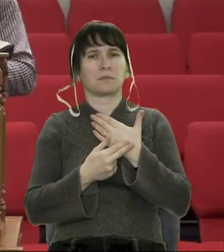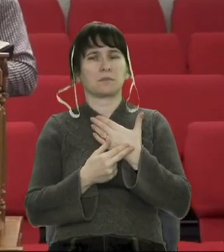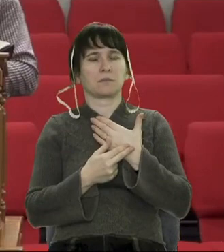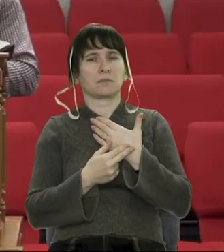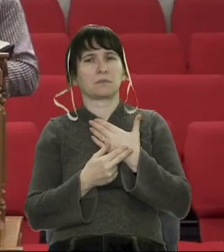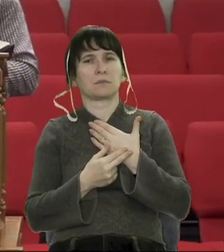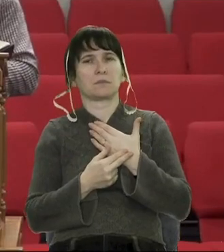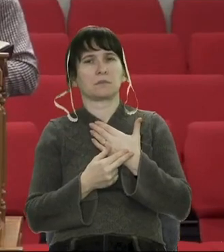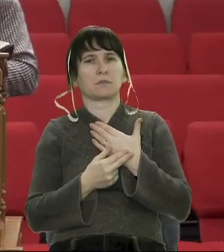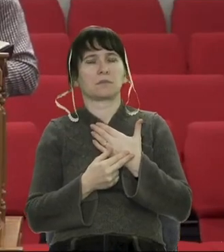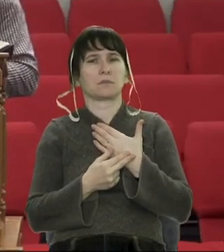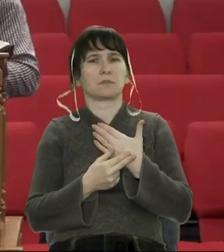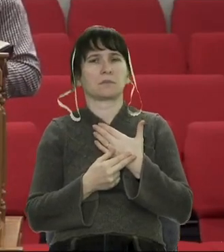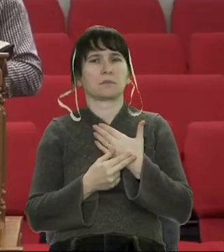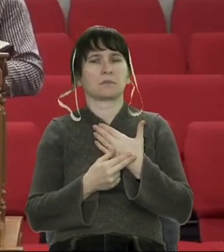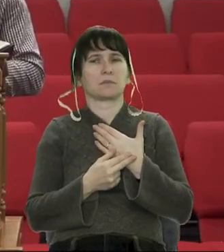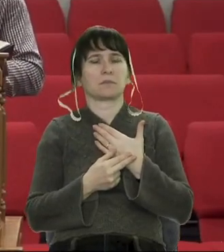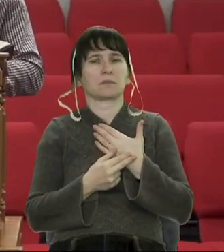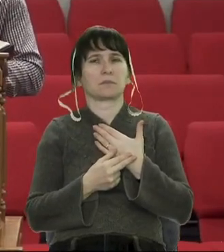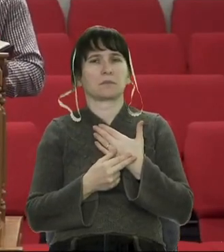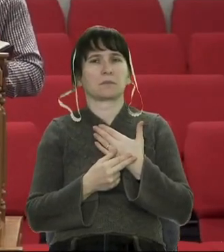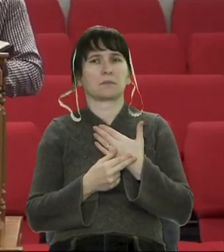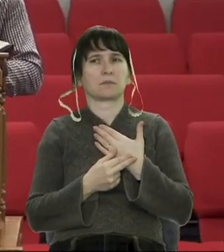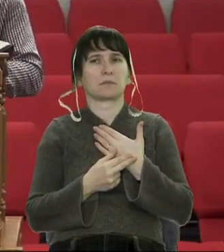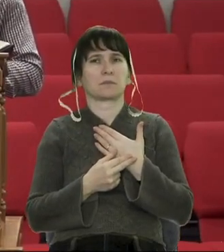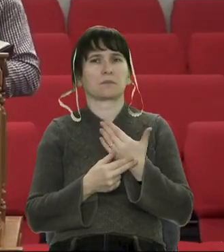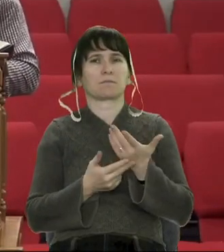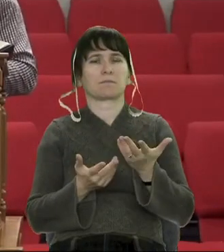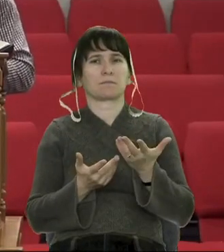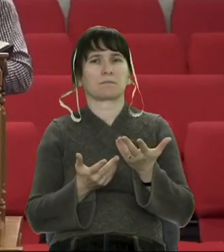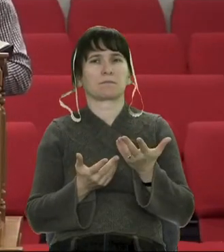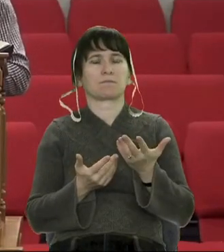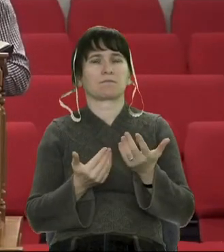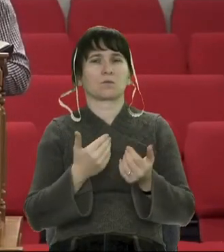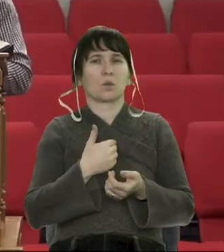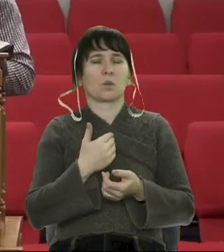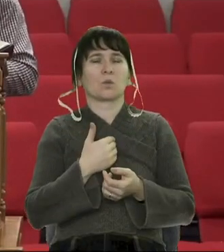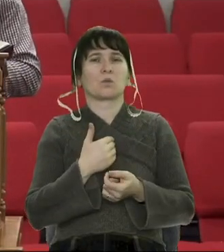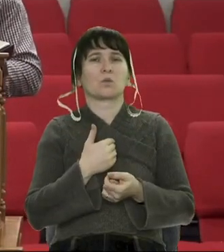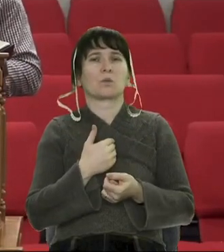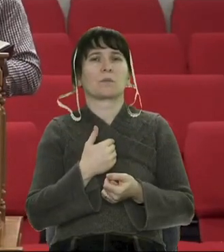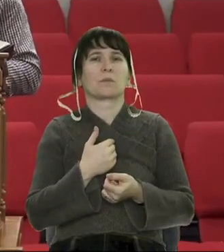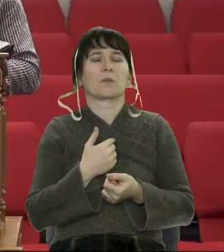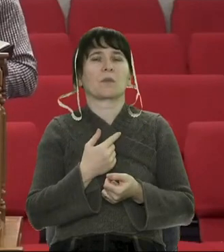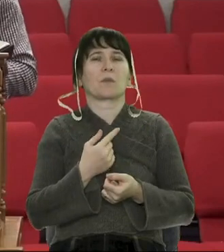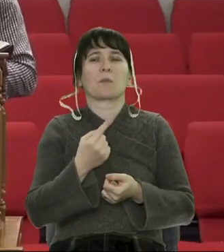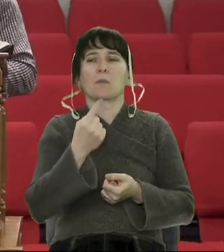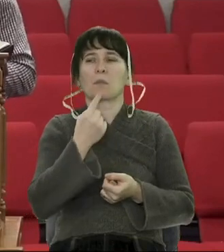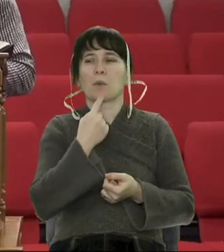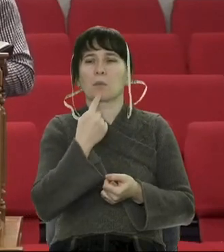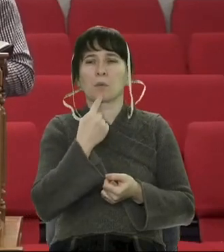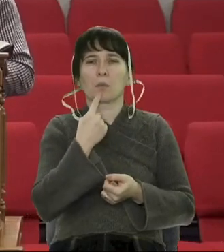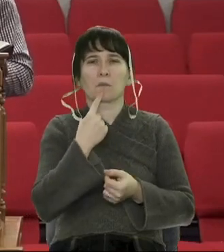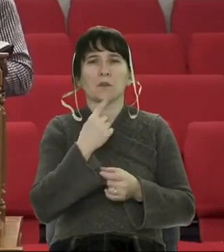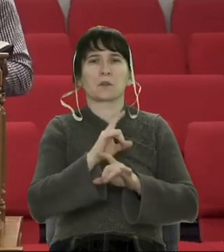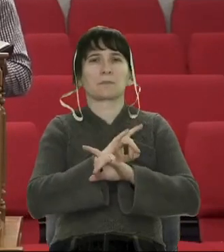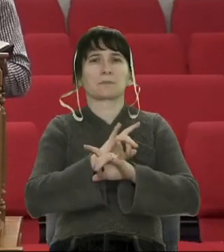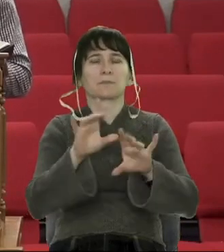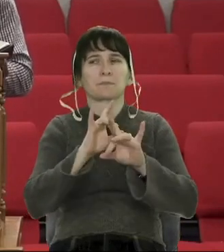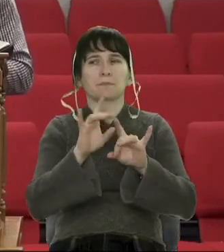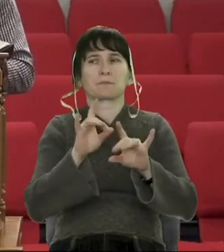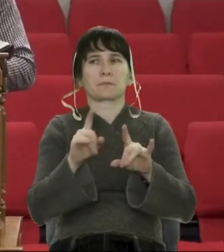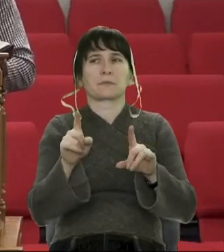хотів би зробити сьогодні таку, знаєте, можна назвати жалюгідну спробу, хоча б обмалювати такі певні риси, які